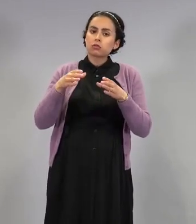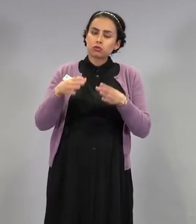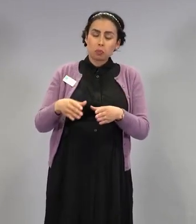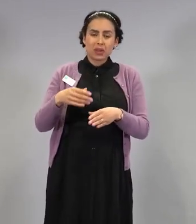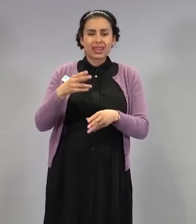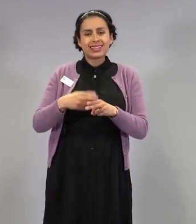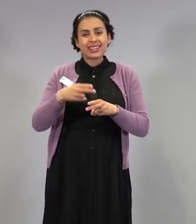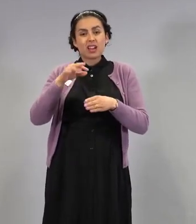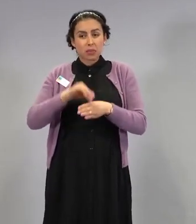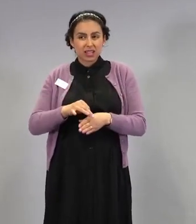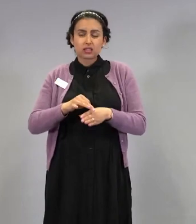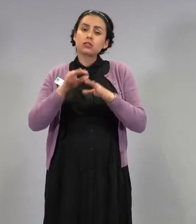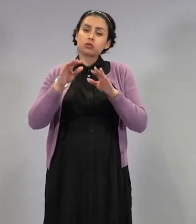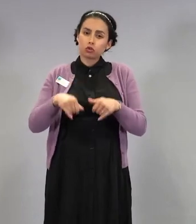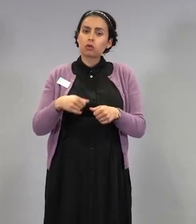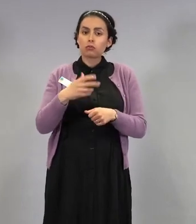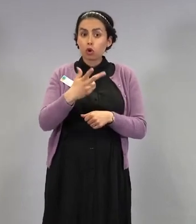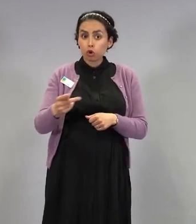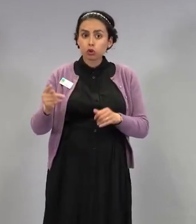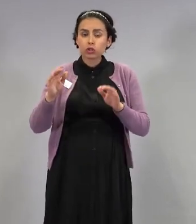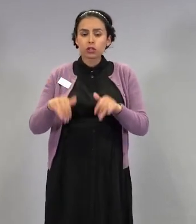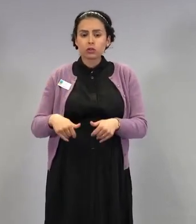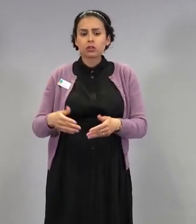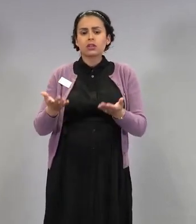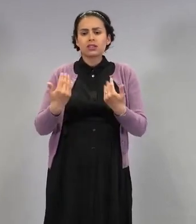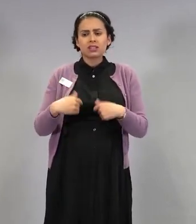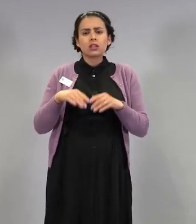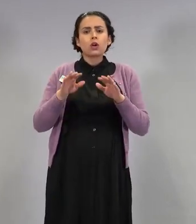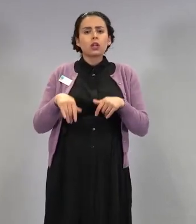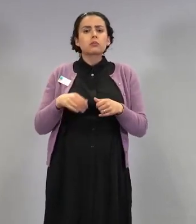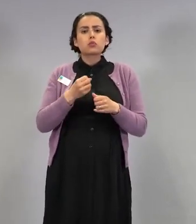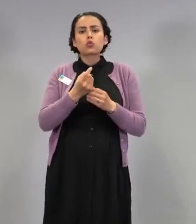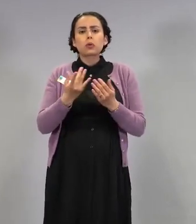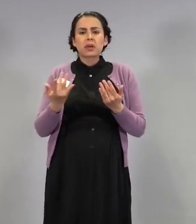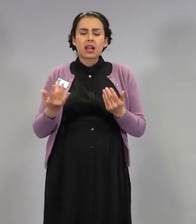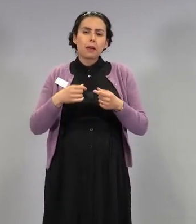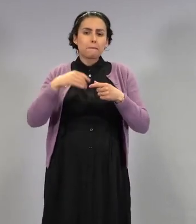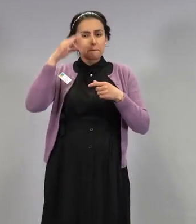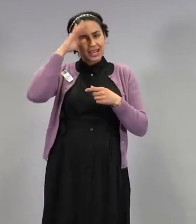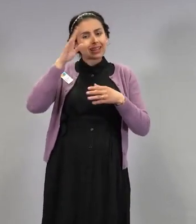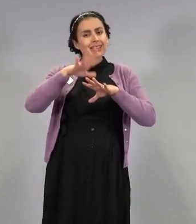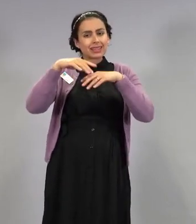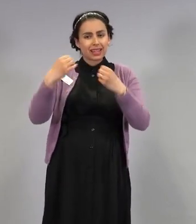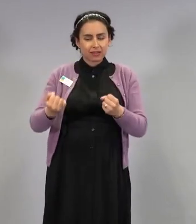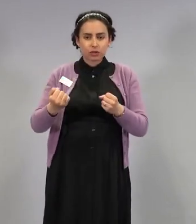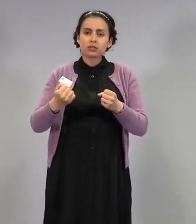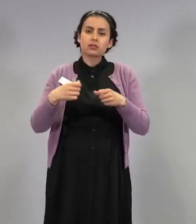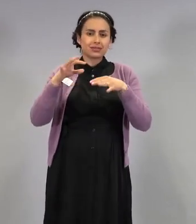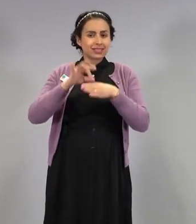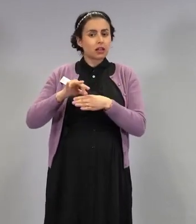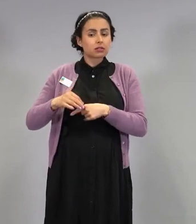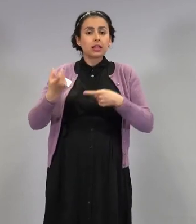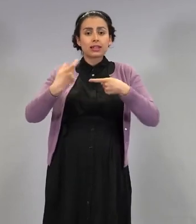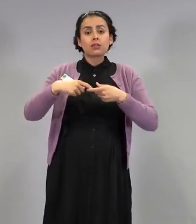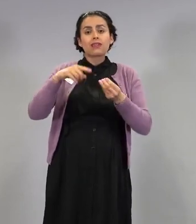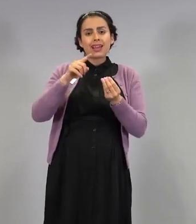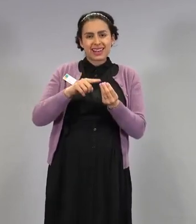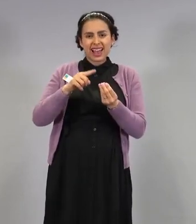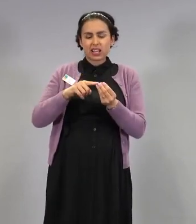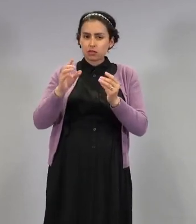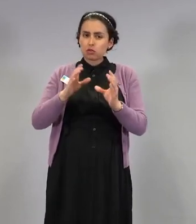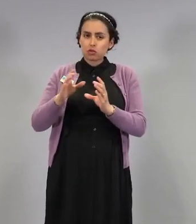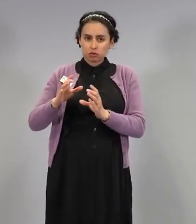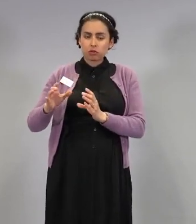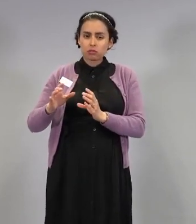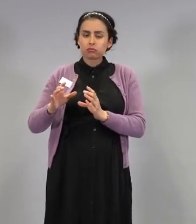mielenterveyslääkkeitä tai mielenterveyssairauksiin liittyviä lääkkeitä, jotka on